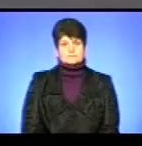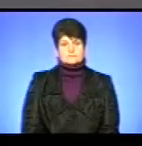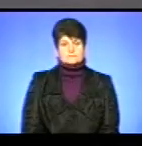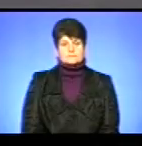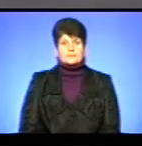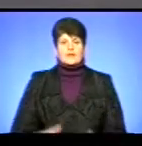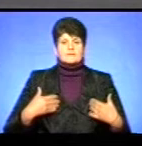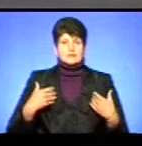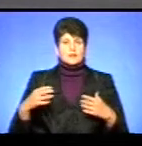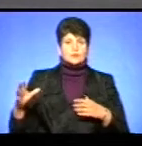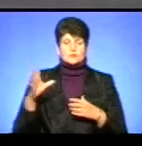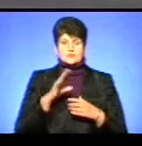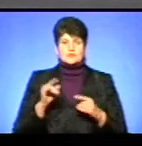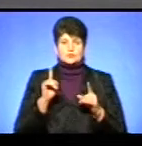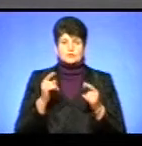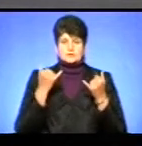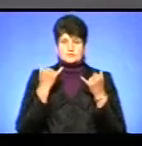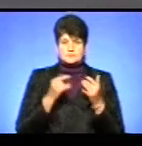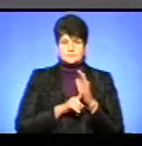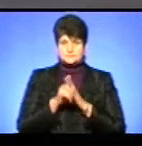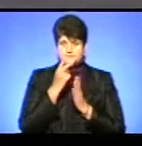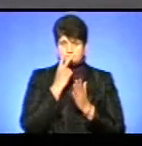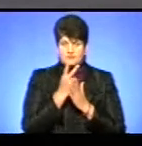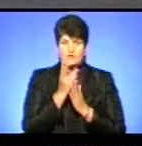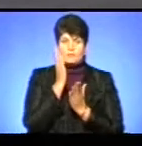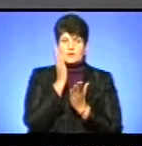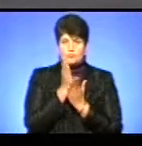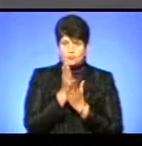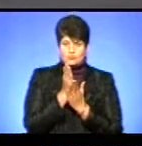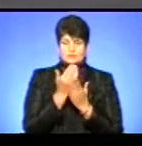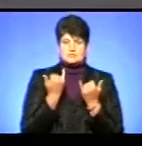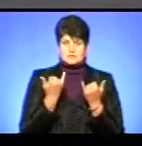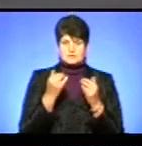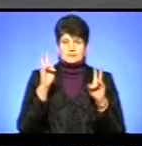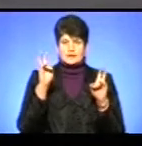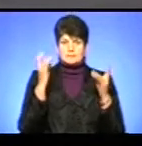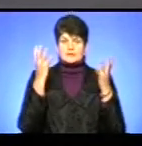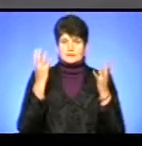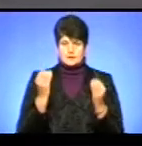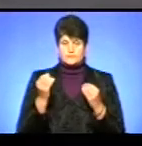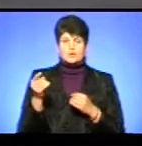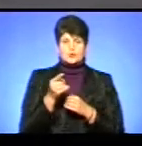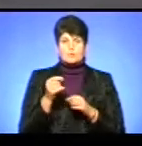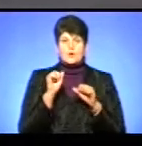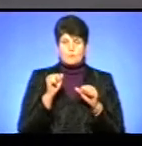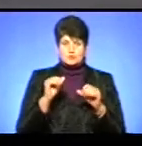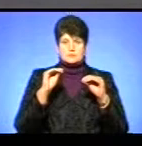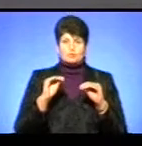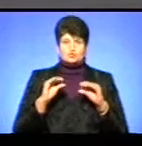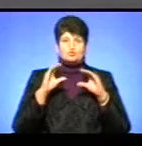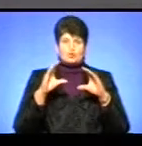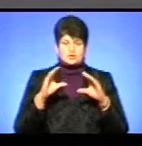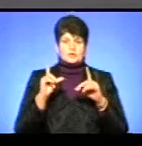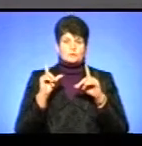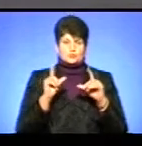Вітаю усіх, хто щойно до нас приєднався у прямому ефірі програма «Тема дня». У Тернополі може подорожчати проїзд не